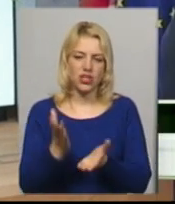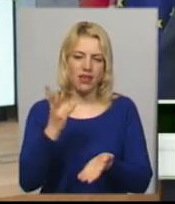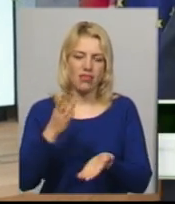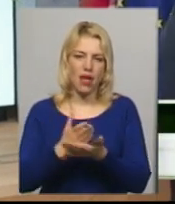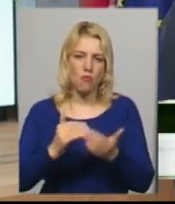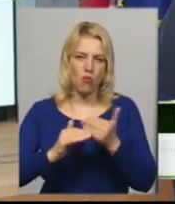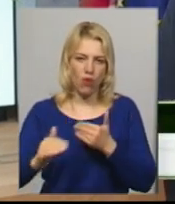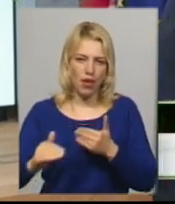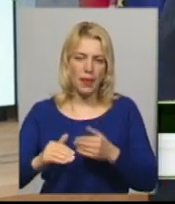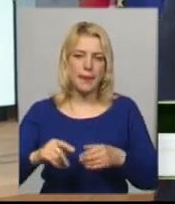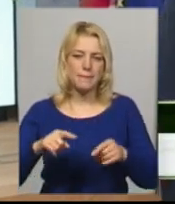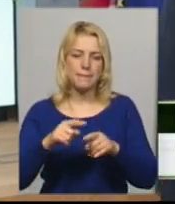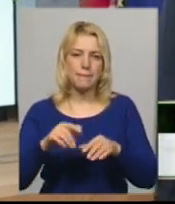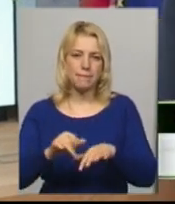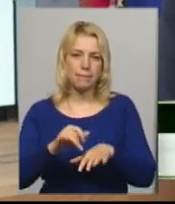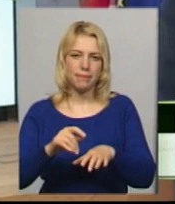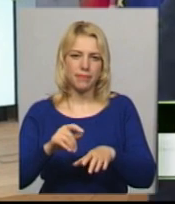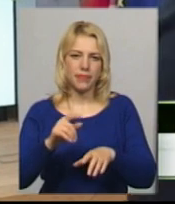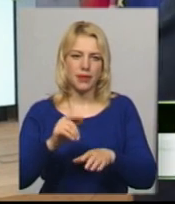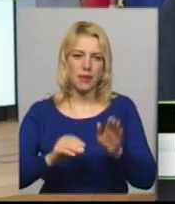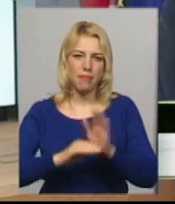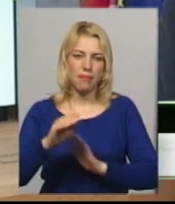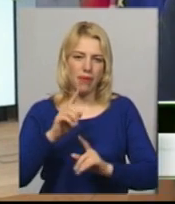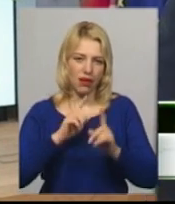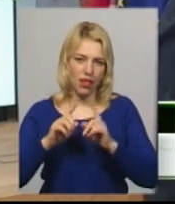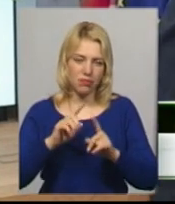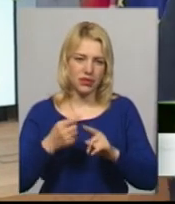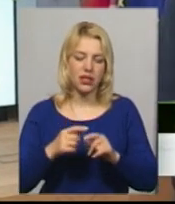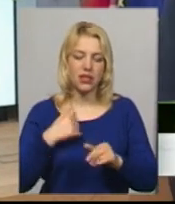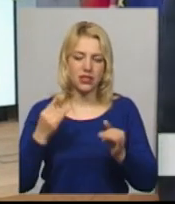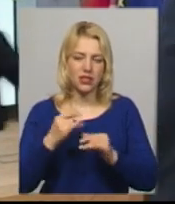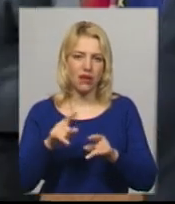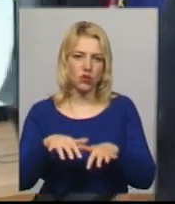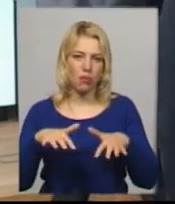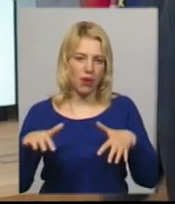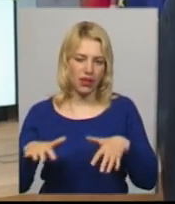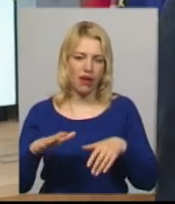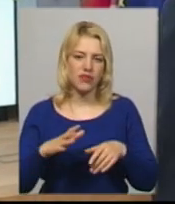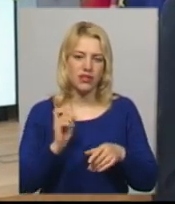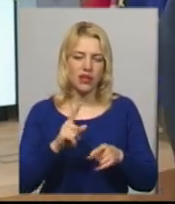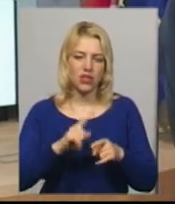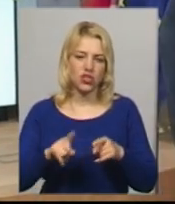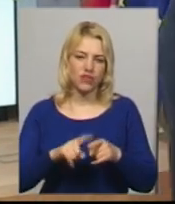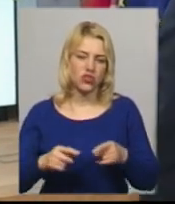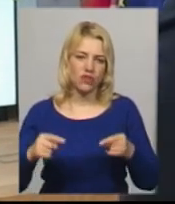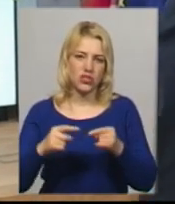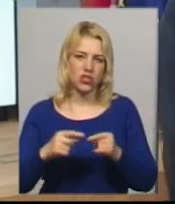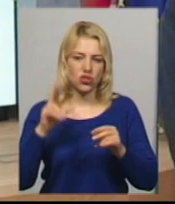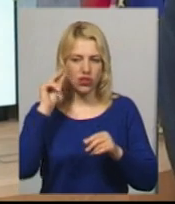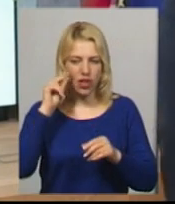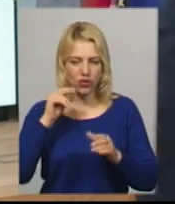зацікавлений в тому, щоб парламент якнайшвидше визначився з датою інаугурації. І